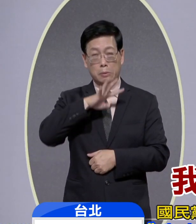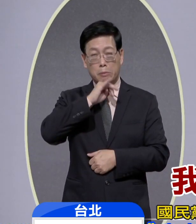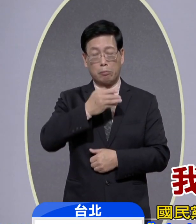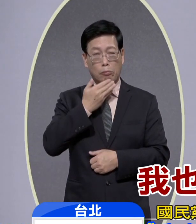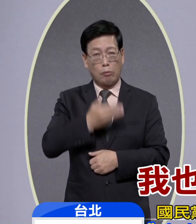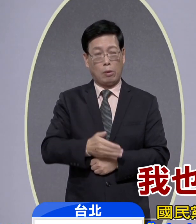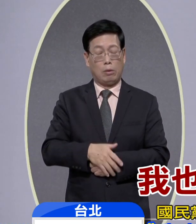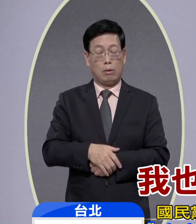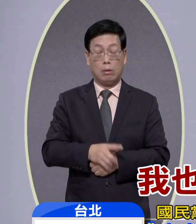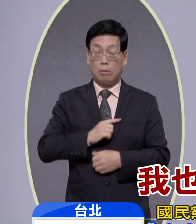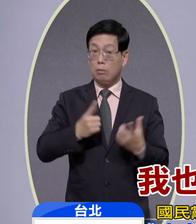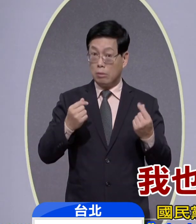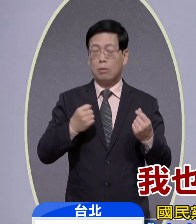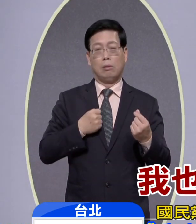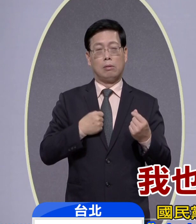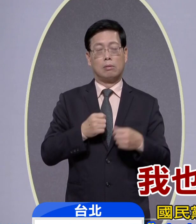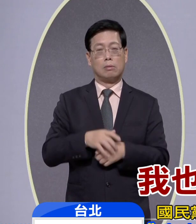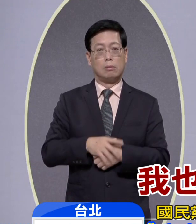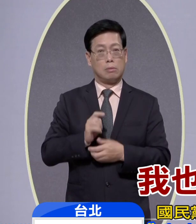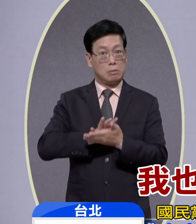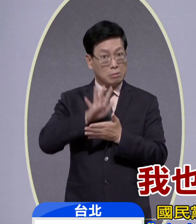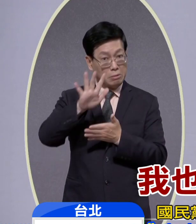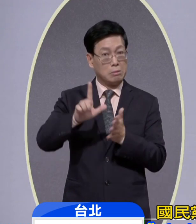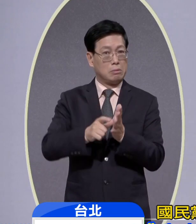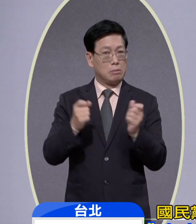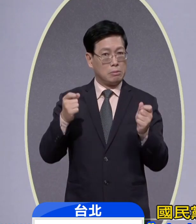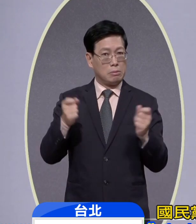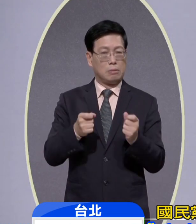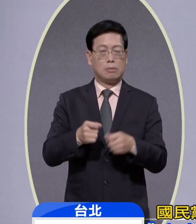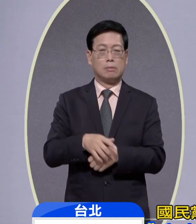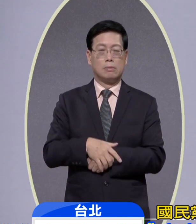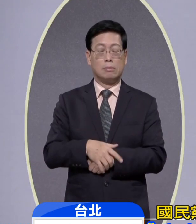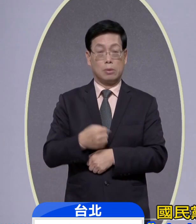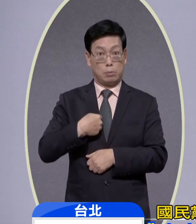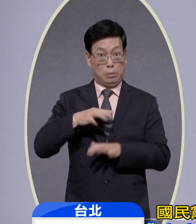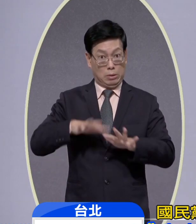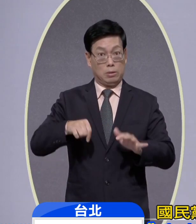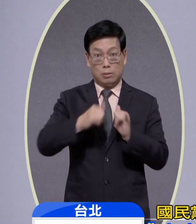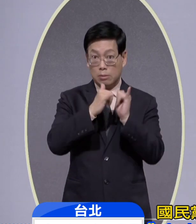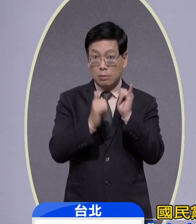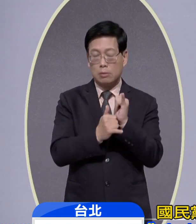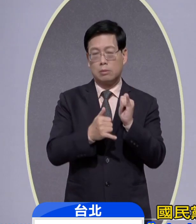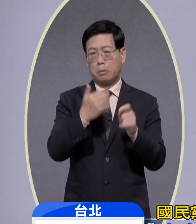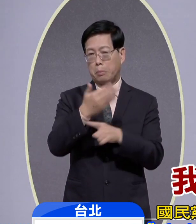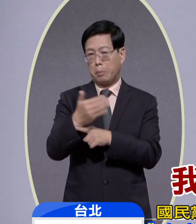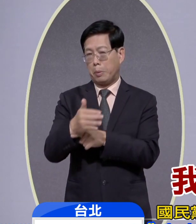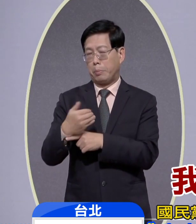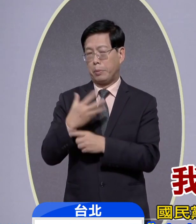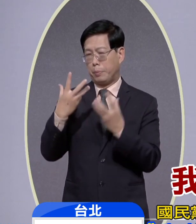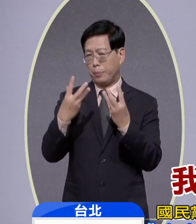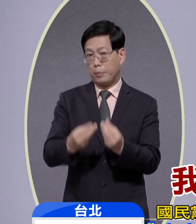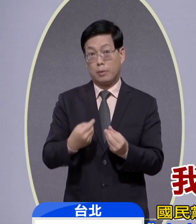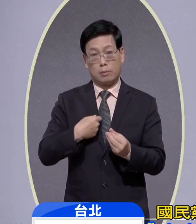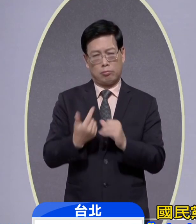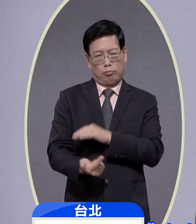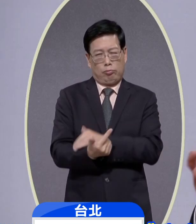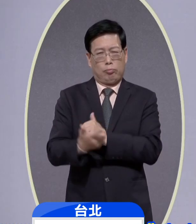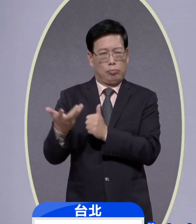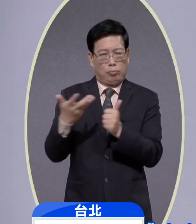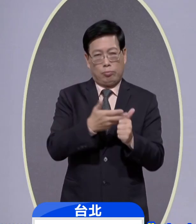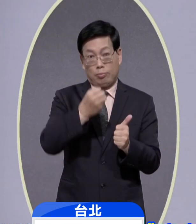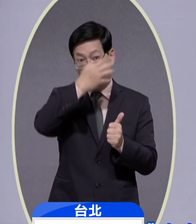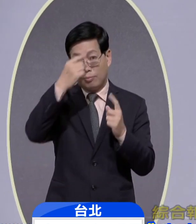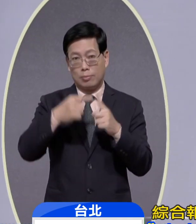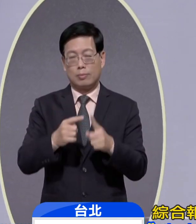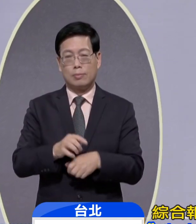纪已经大了我也知道我的来日无多我这一代人很快就会凋谢我们要把这个棒子交给